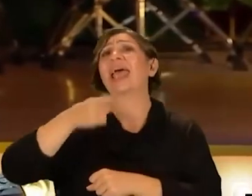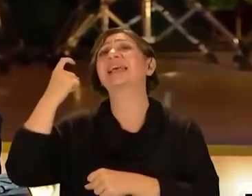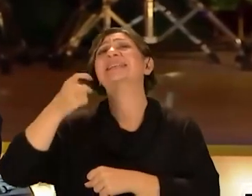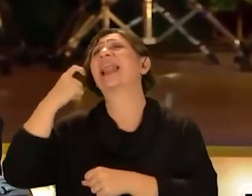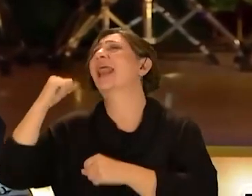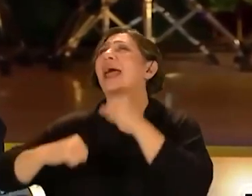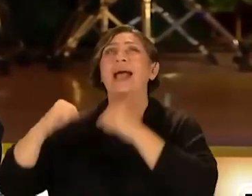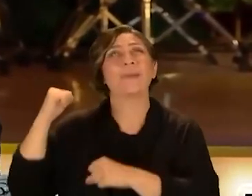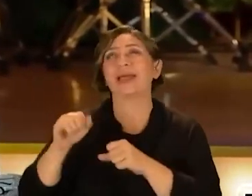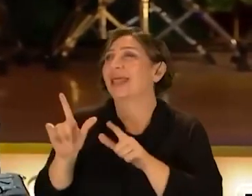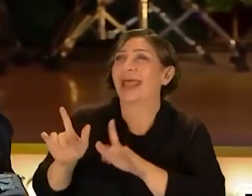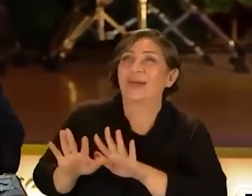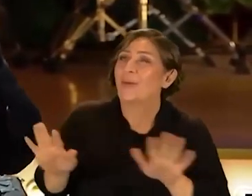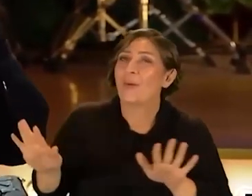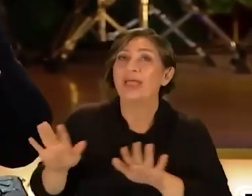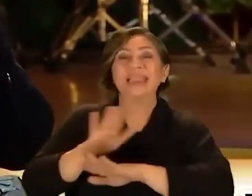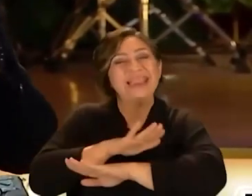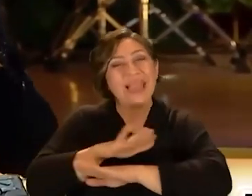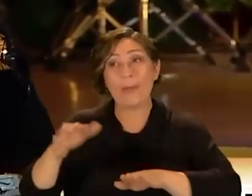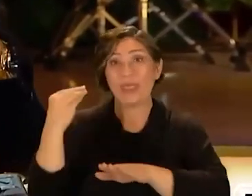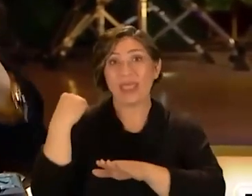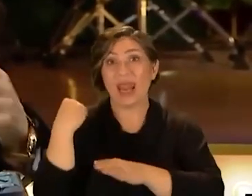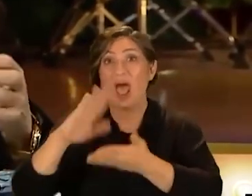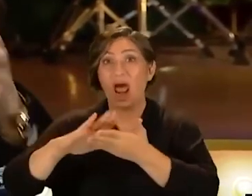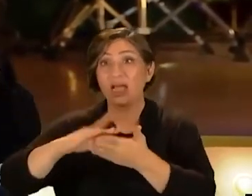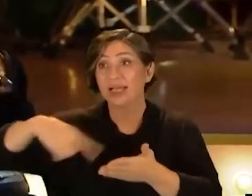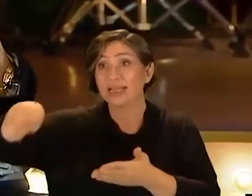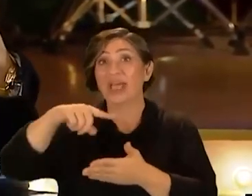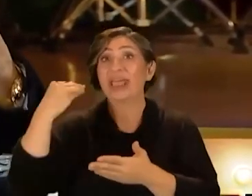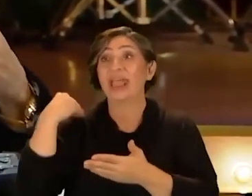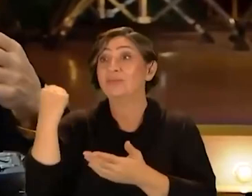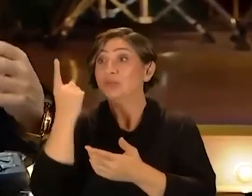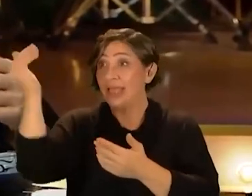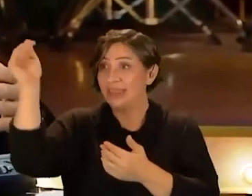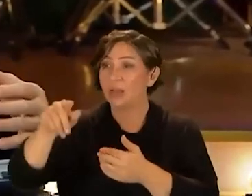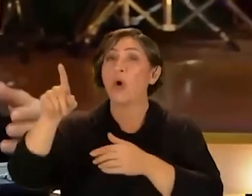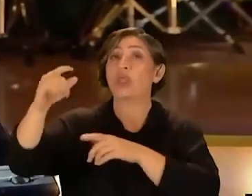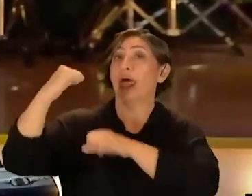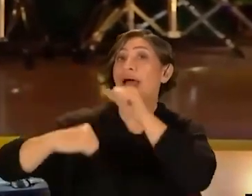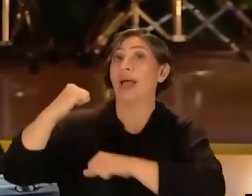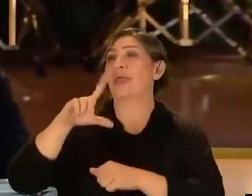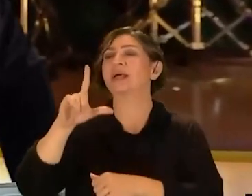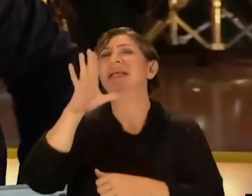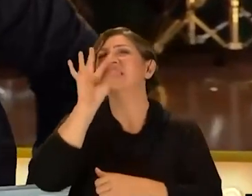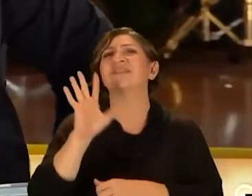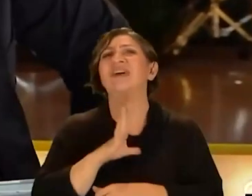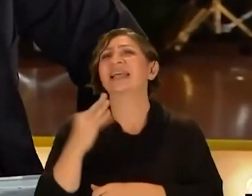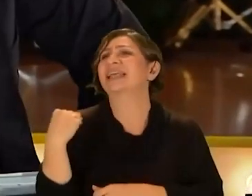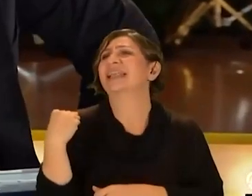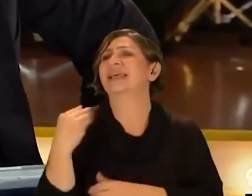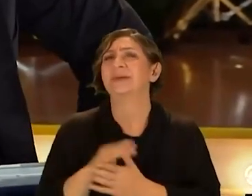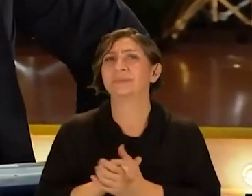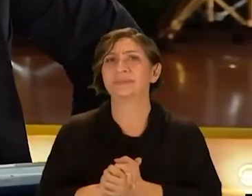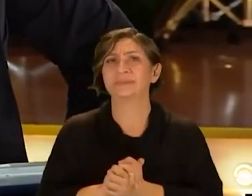Eskilerle rekabet etmeye gerek yok Tamamen yeniler yeni arkadaşlar Yeni bir şey geldiği zaman Yeni arkadaşlar kim var böyle